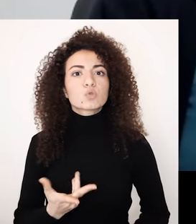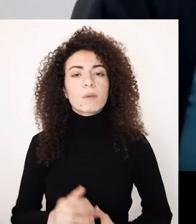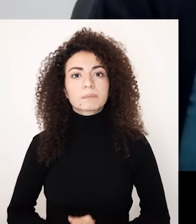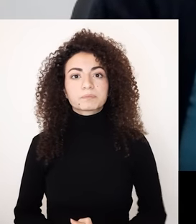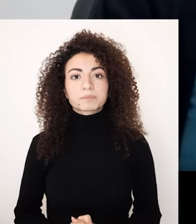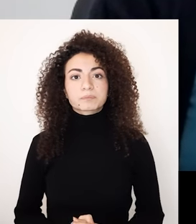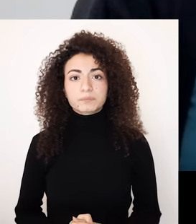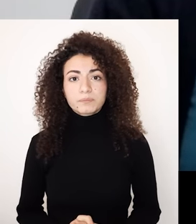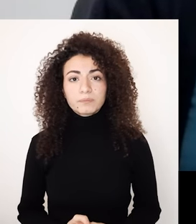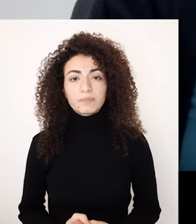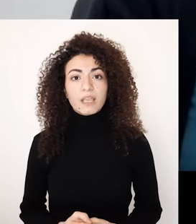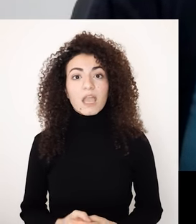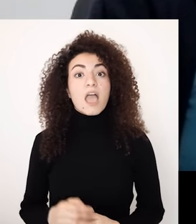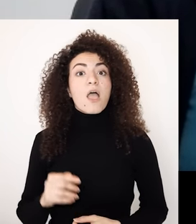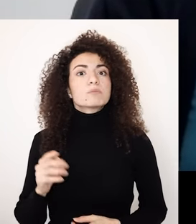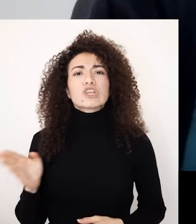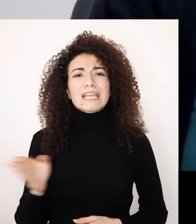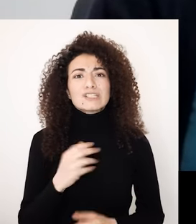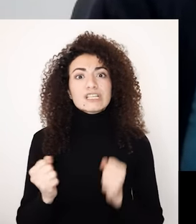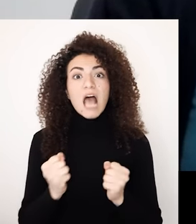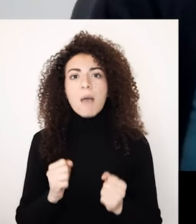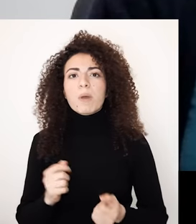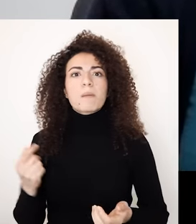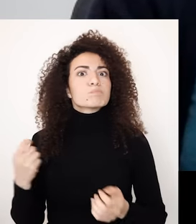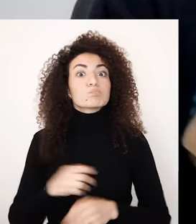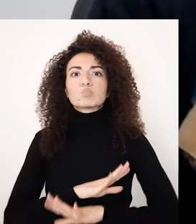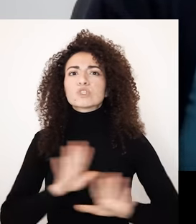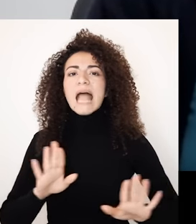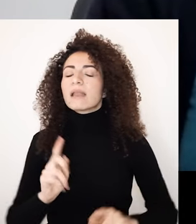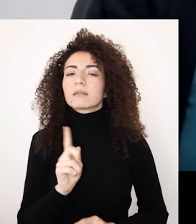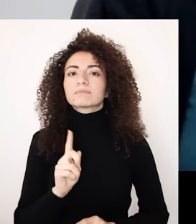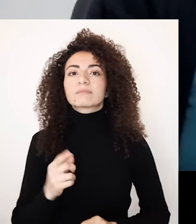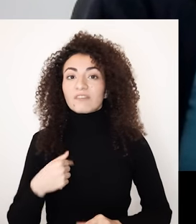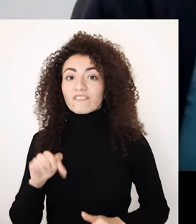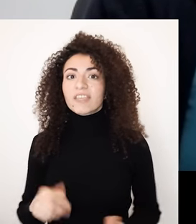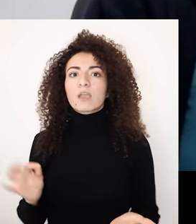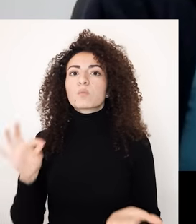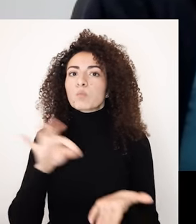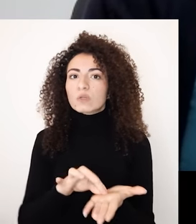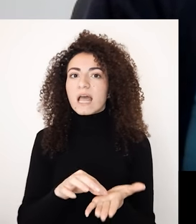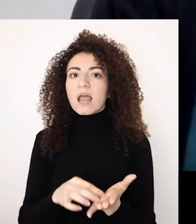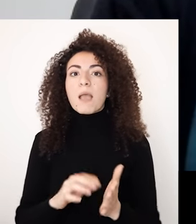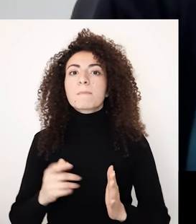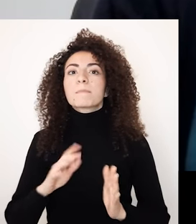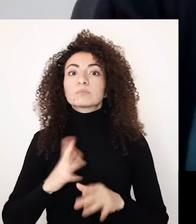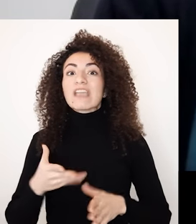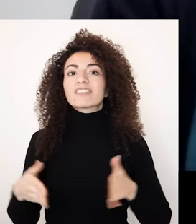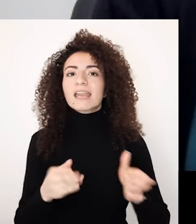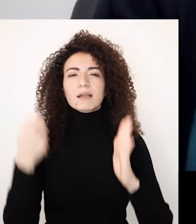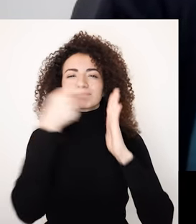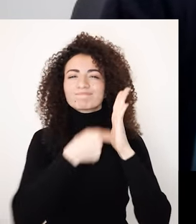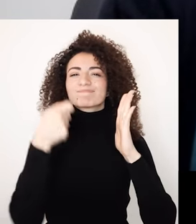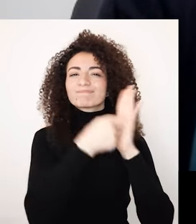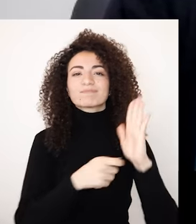ليس كل شيء معانا انتهاره وغير ليس مستحي بالعكد سنجب تتحققها وثنجب تتلها بفضل العزيمة